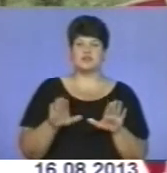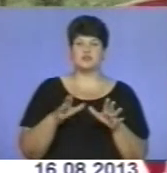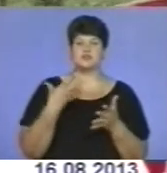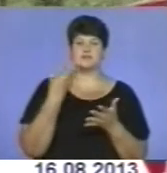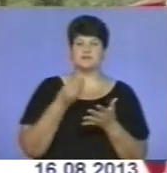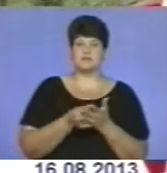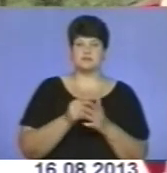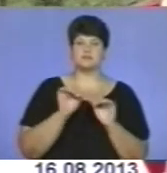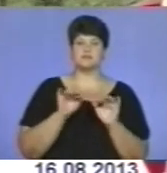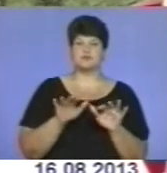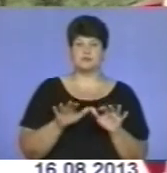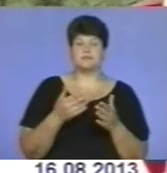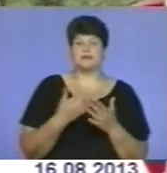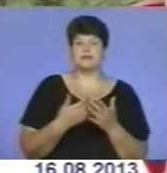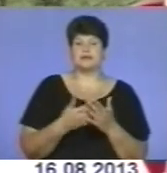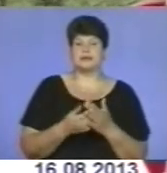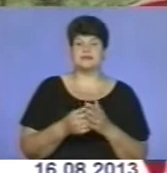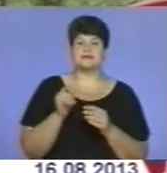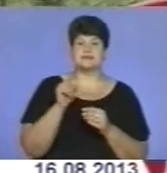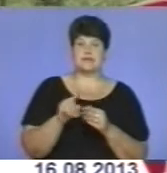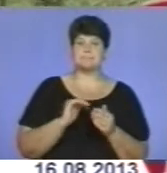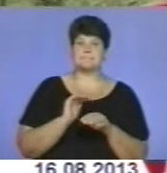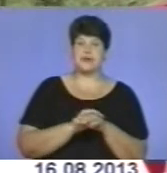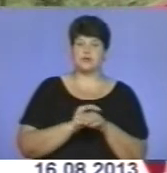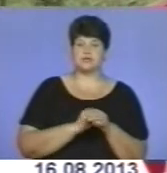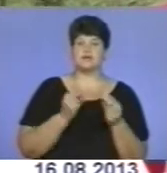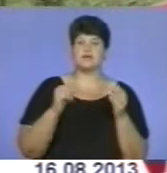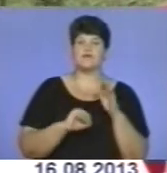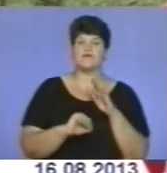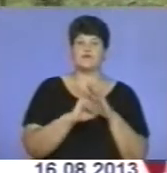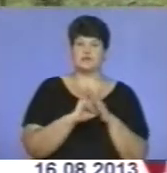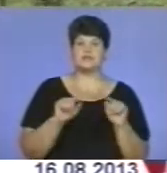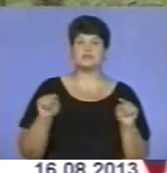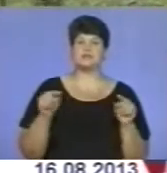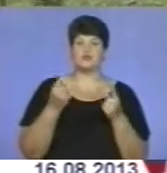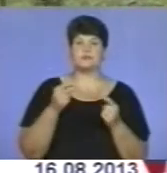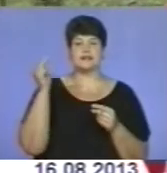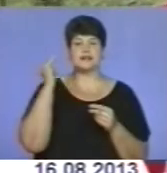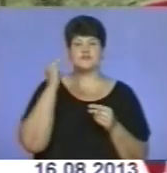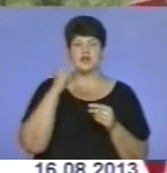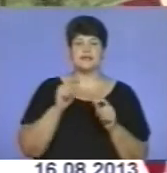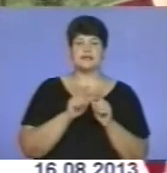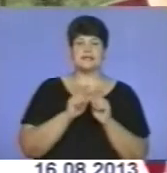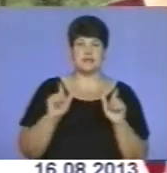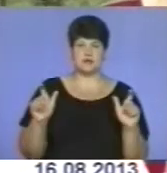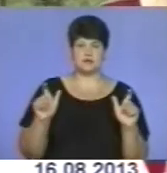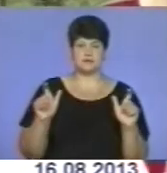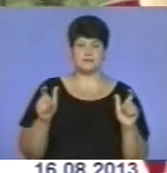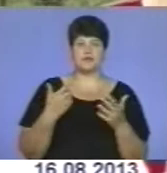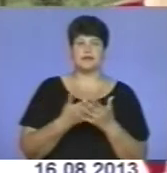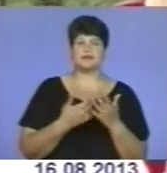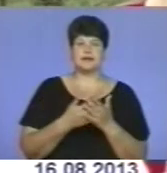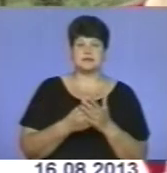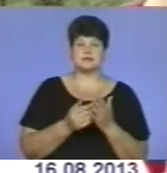способами десь з тих благодійних фондів, фондів, які створені при навчальних закладах, десь за